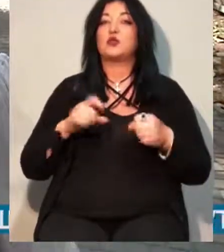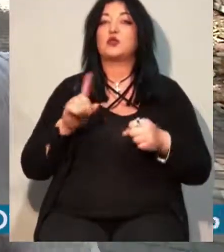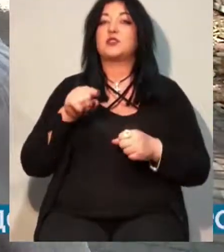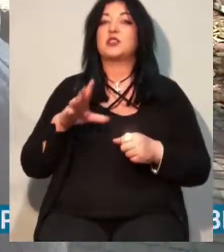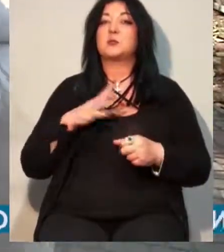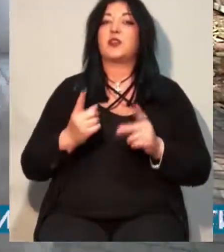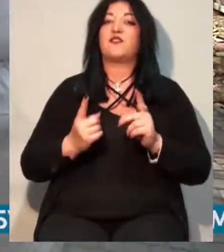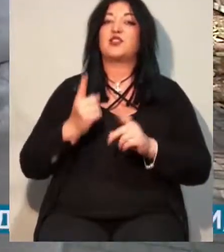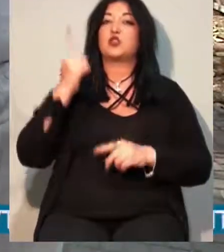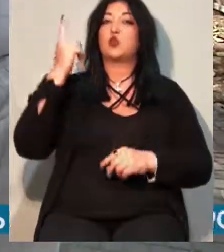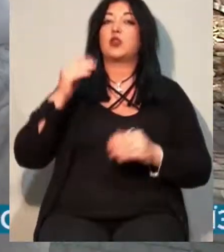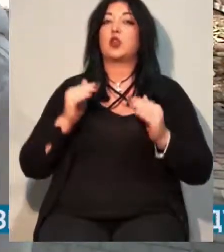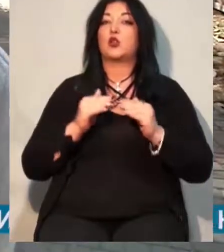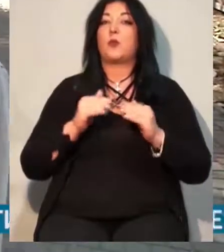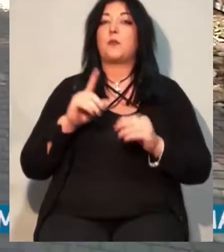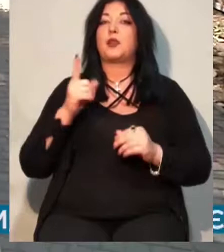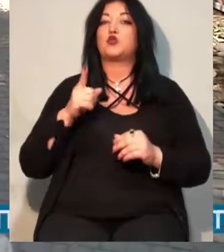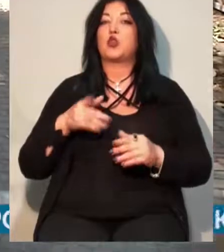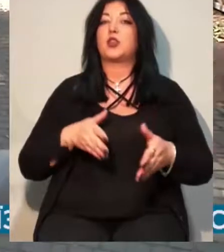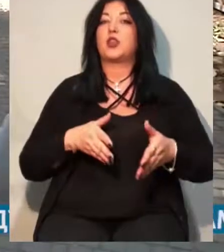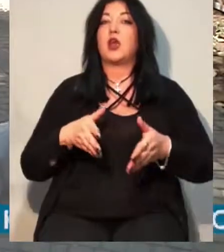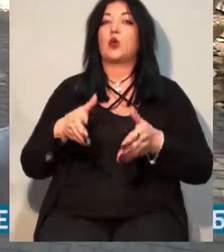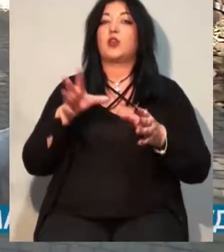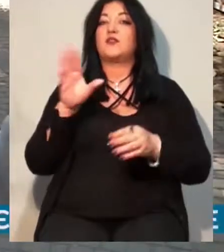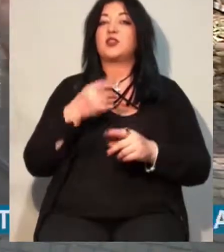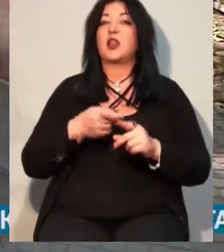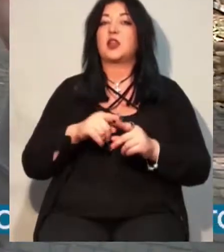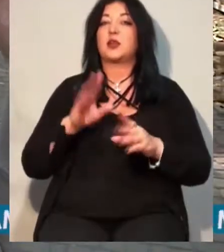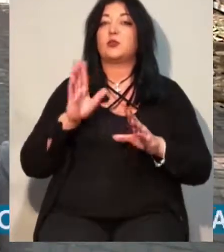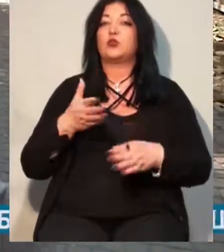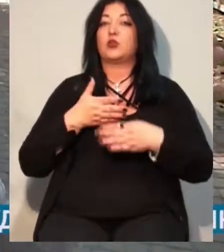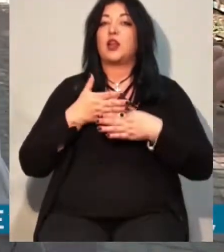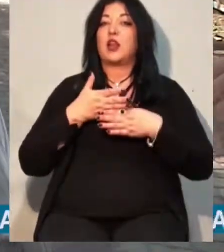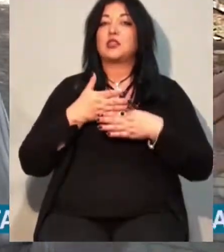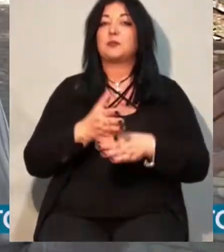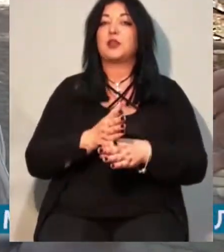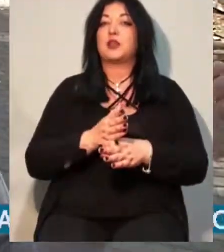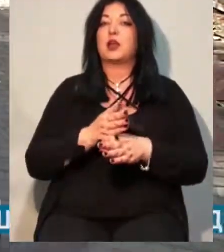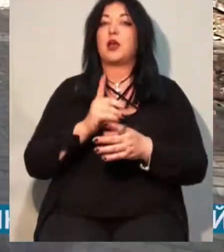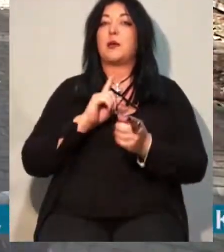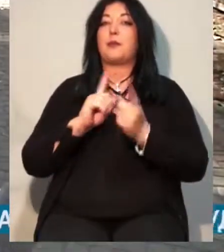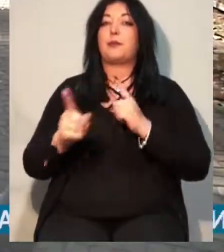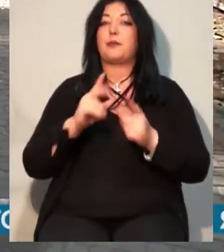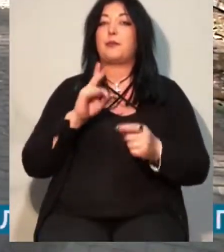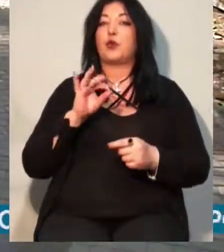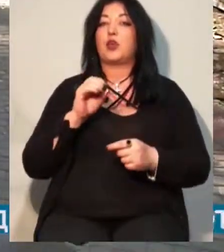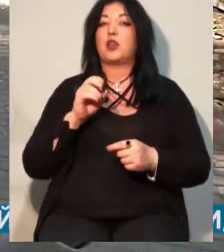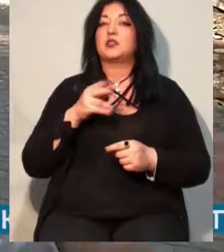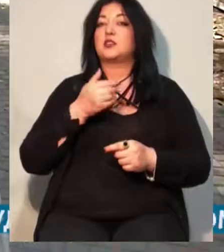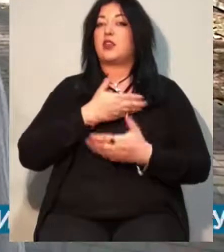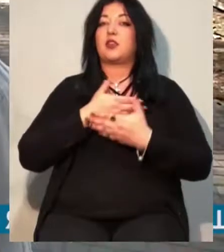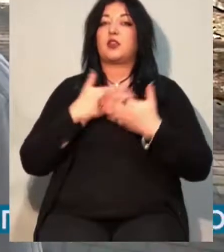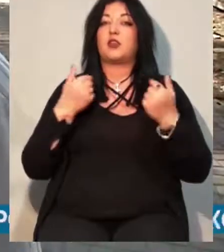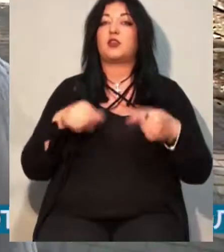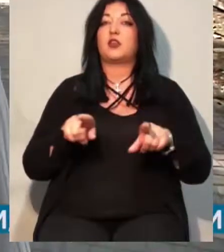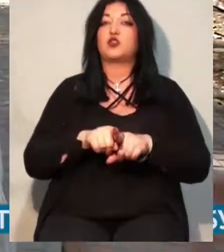Тому що дороги всі ці будуть розбиті, проїзда немає, так само буде дуже